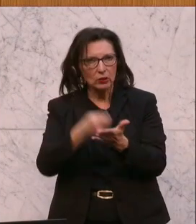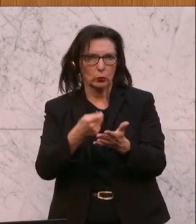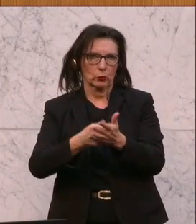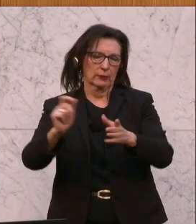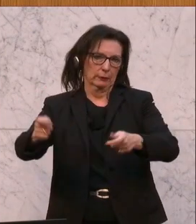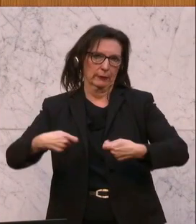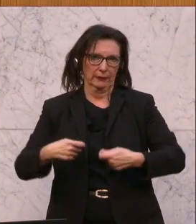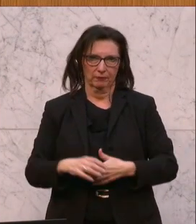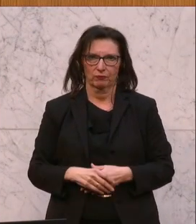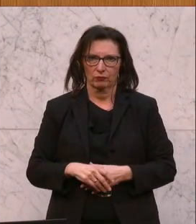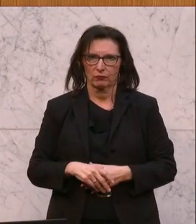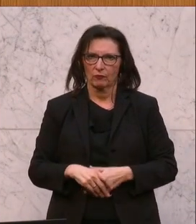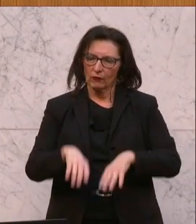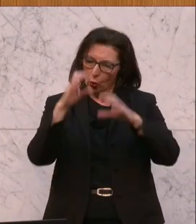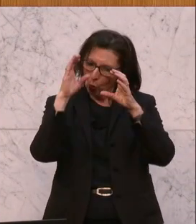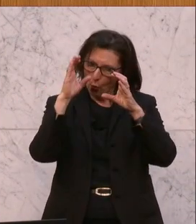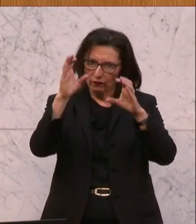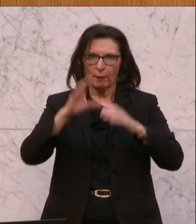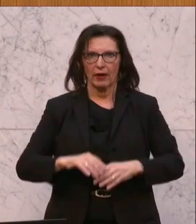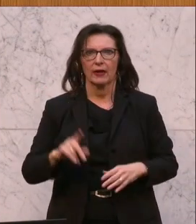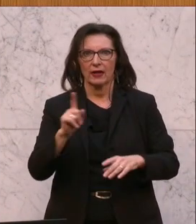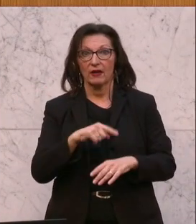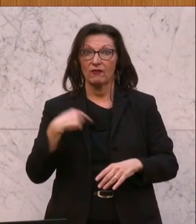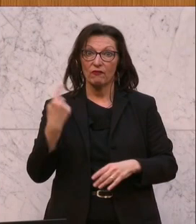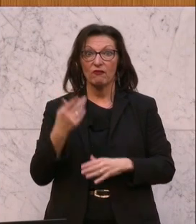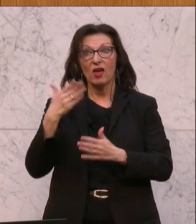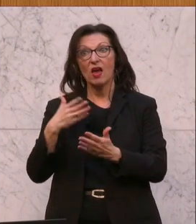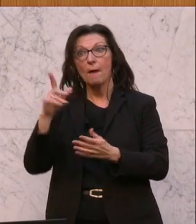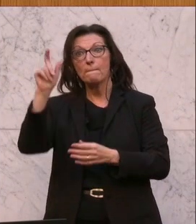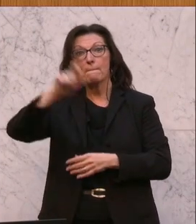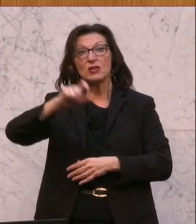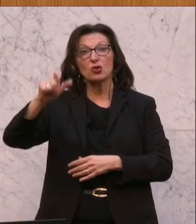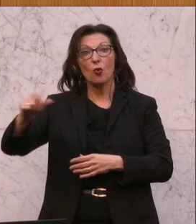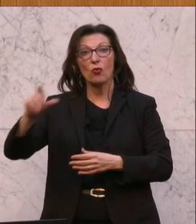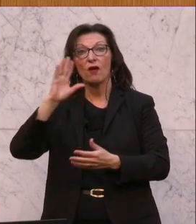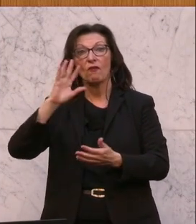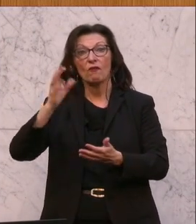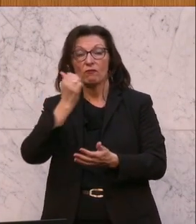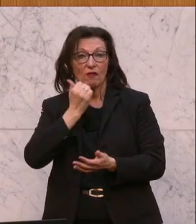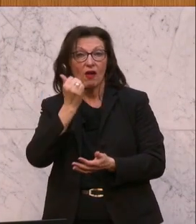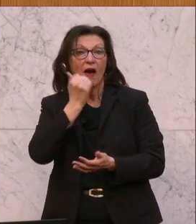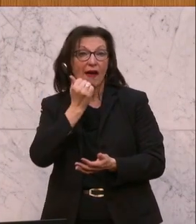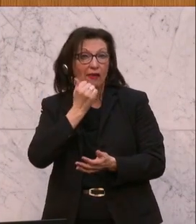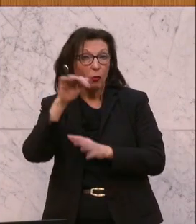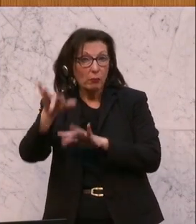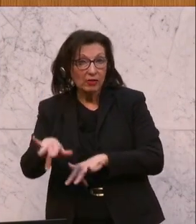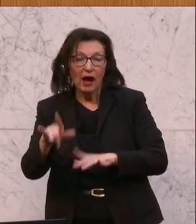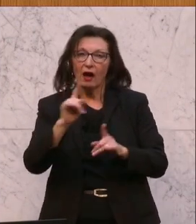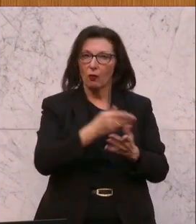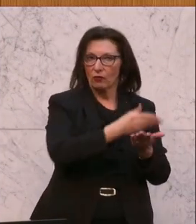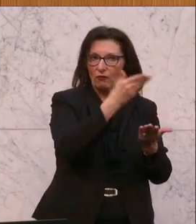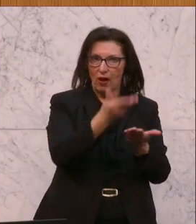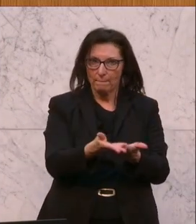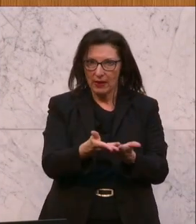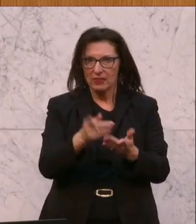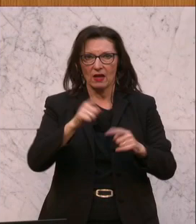Herren, die ÖVP steht zu den Vermietern und zu den Mietern. Die ÖVP steht zum Eigentum. Herzlichen